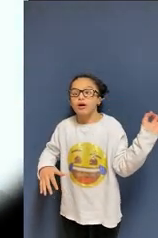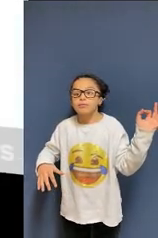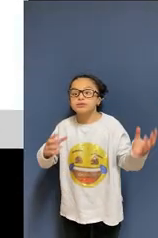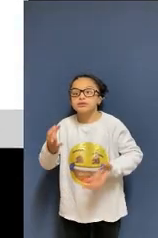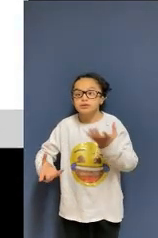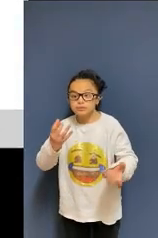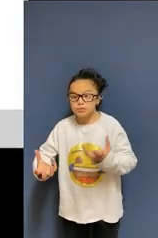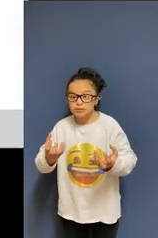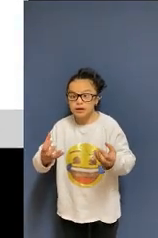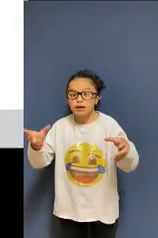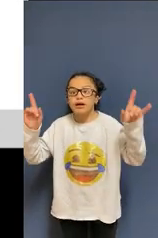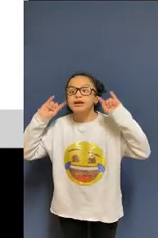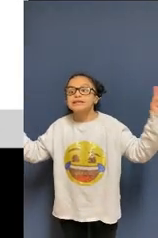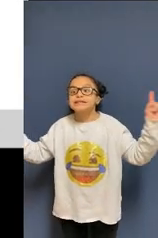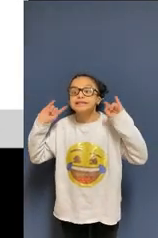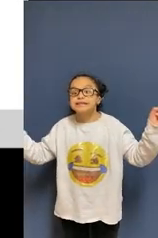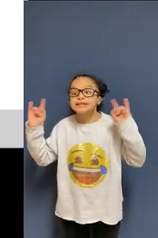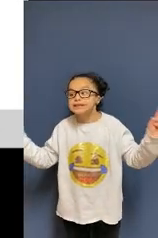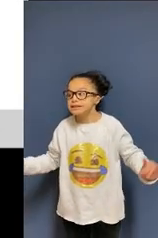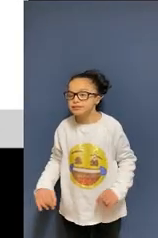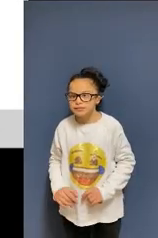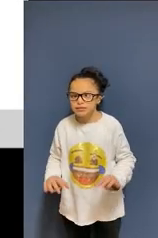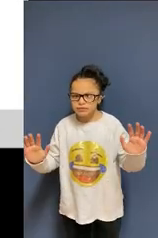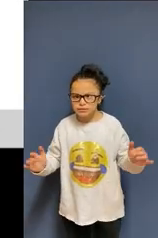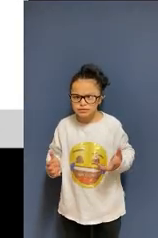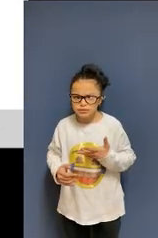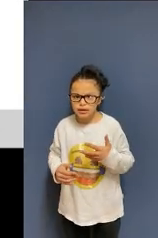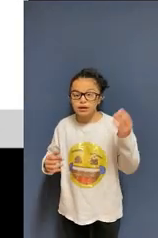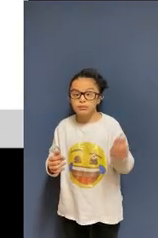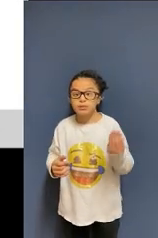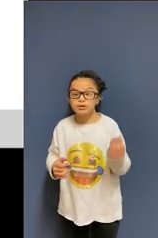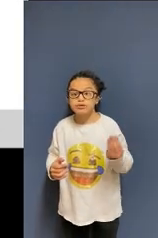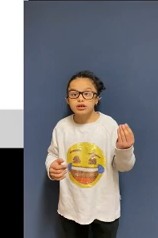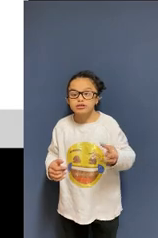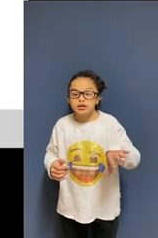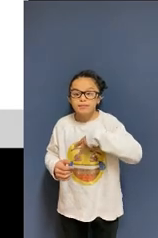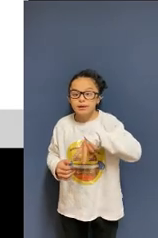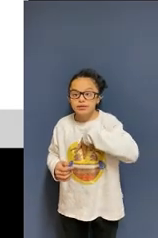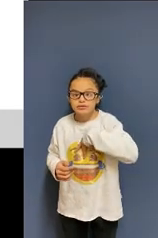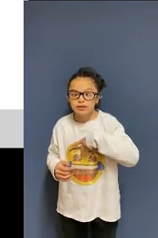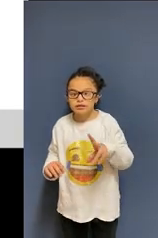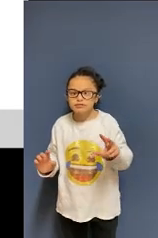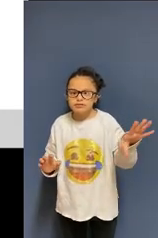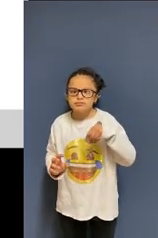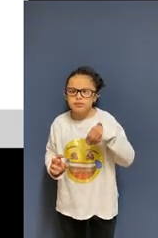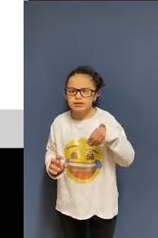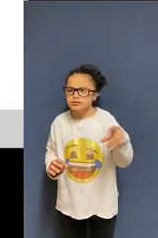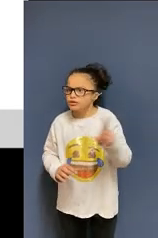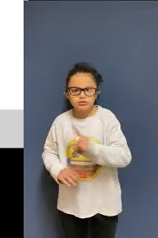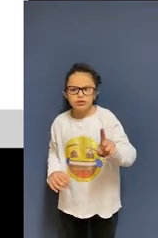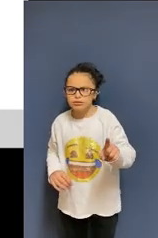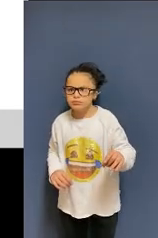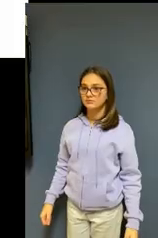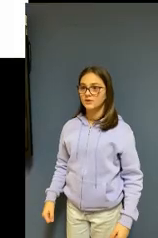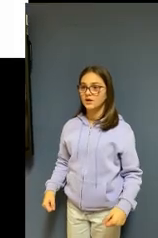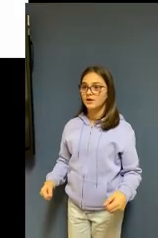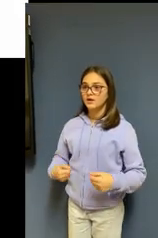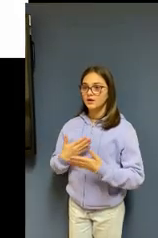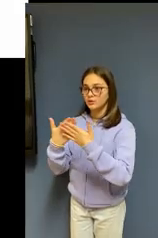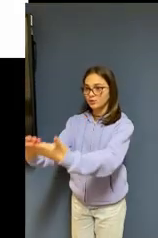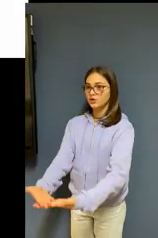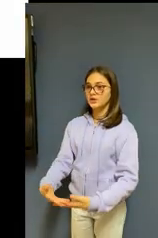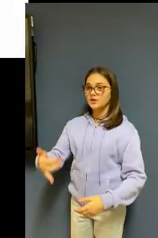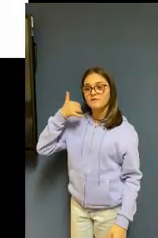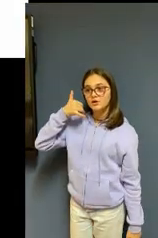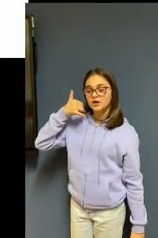In entrambi i casi sentirete una campanella e non dovrete prendere i propri effetti personali prima di evacuare. Chiamate i